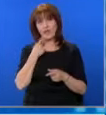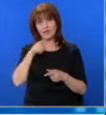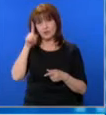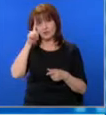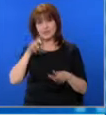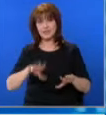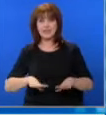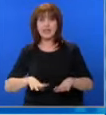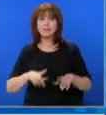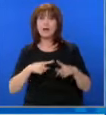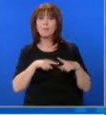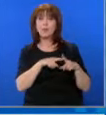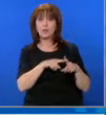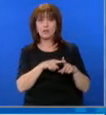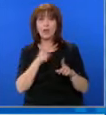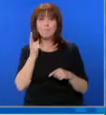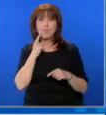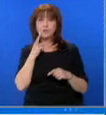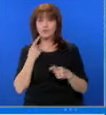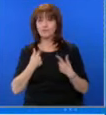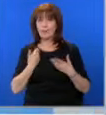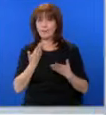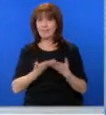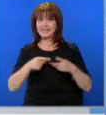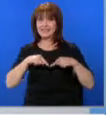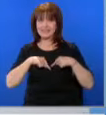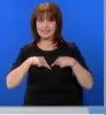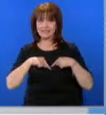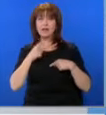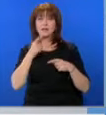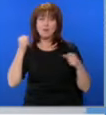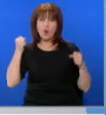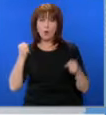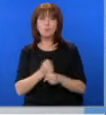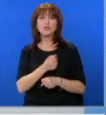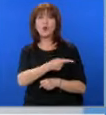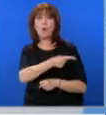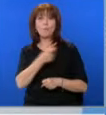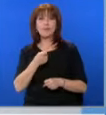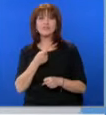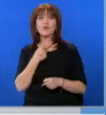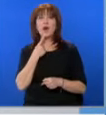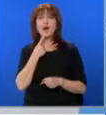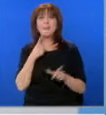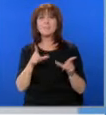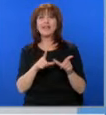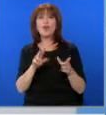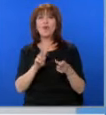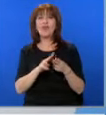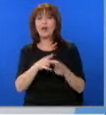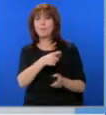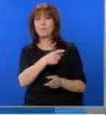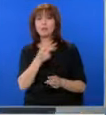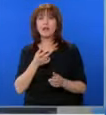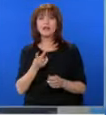градска прокуратура. Бошков ще бъде изправен председа за подбудителство към омишлено убийство на бизнесмена Манол Велев, прострелен тежко